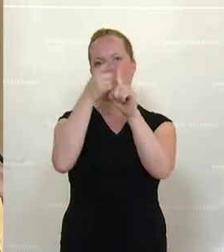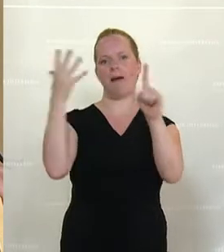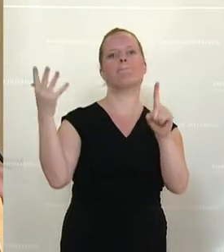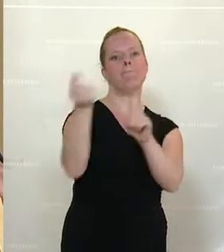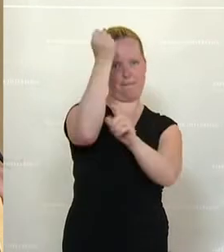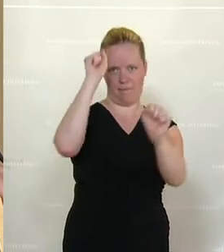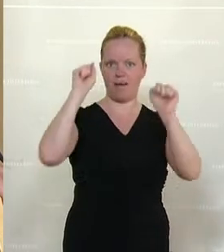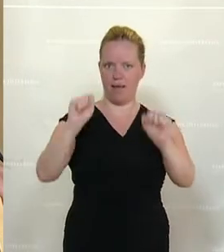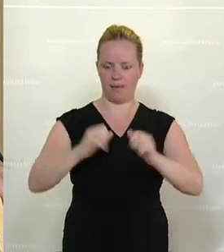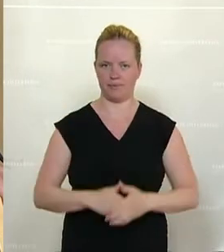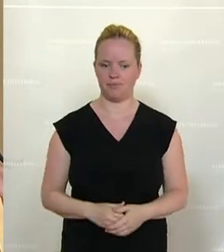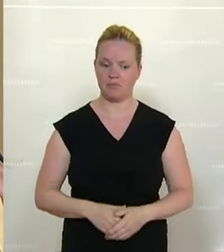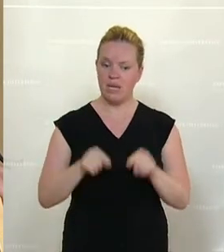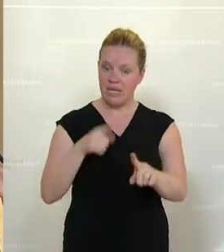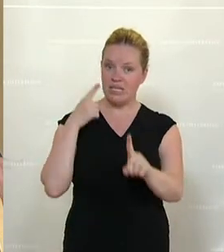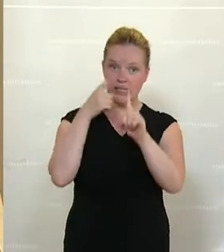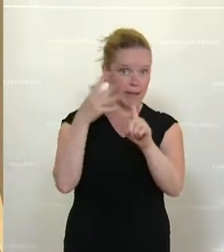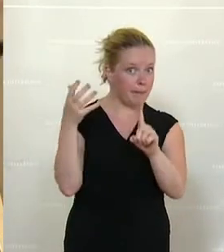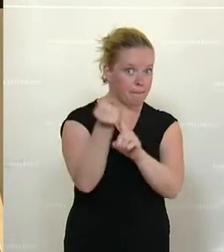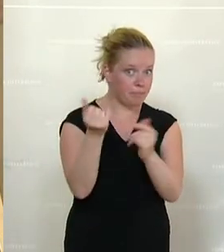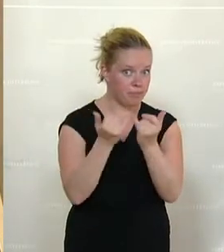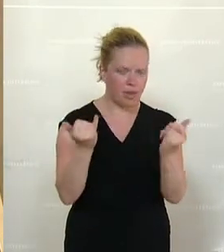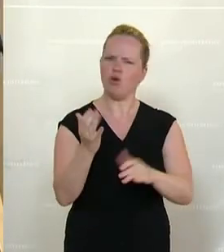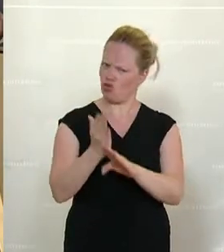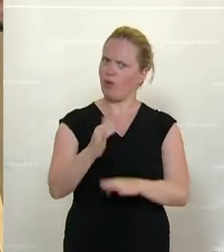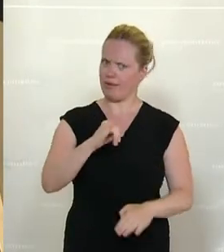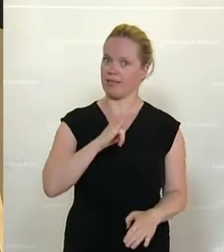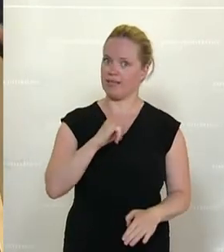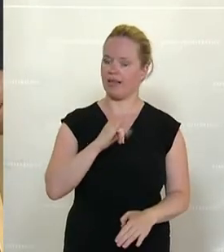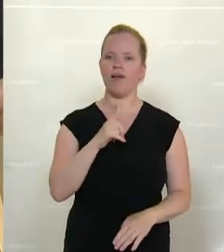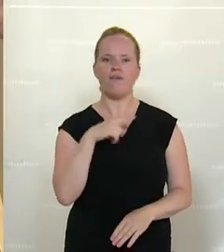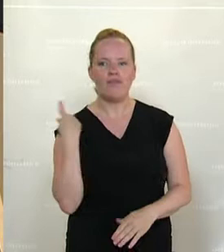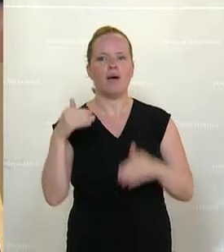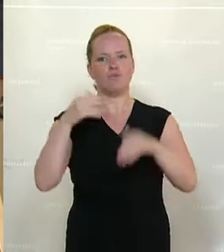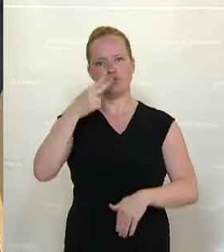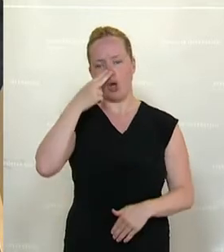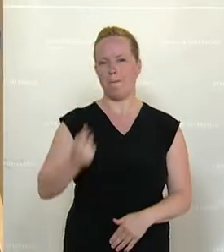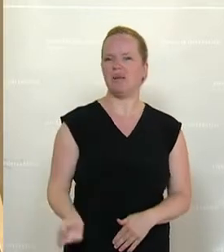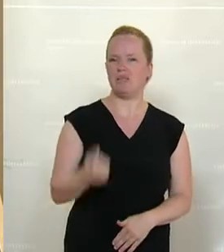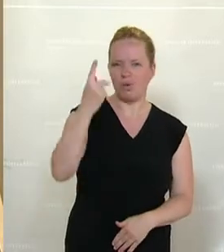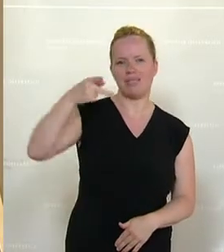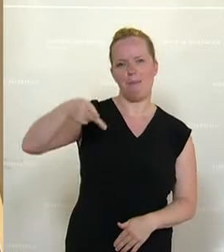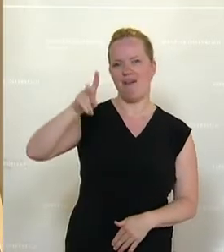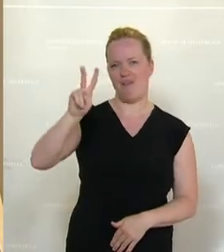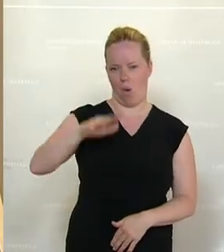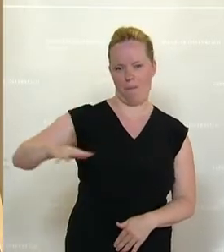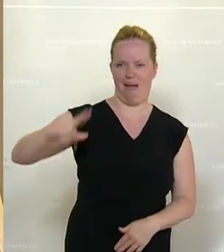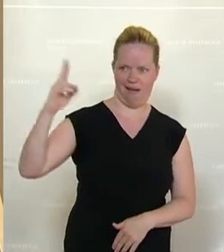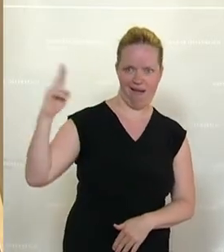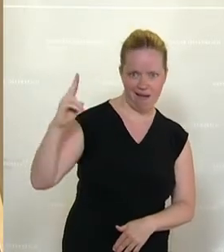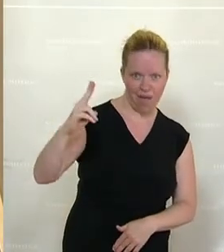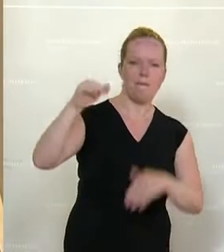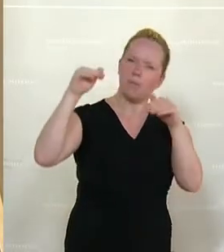Und zur Erreichung dieses Zieles ist es schon ganz interessant, wir müssen schon gerade im PV-Bereich einiges auf die Beine stellen.